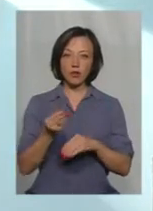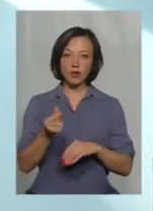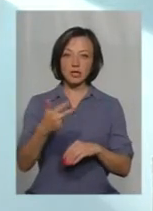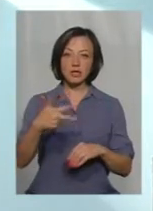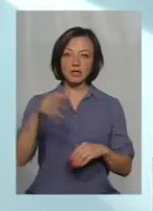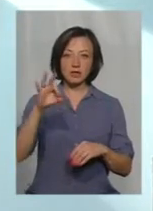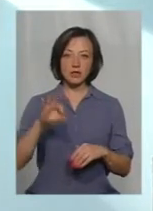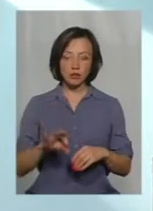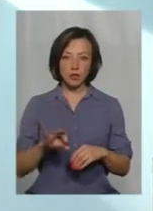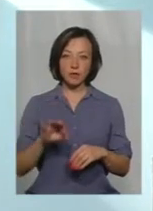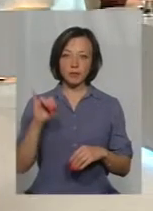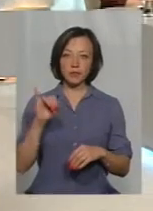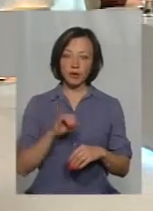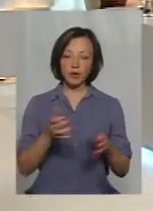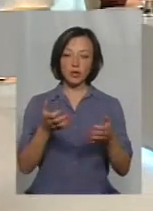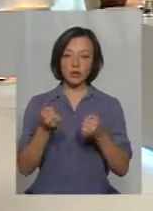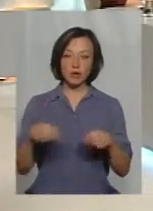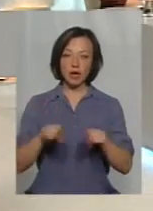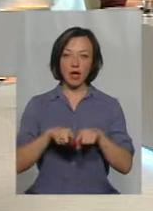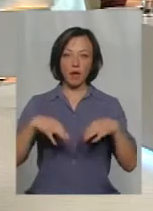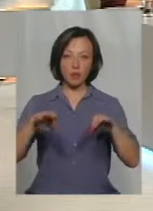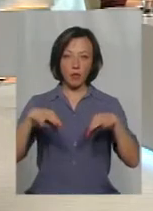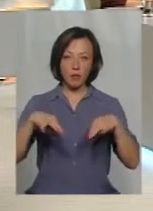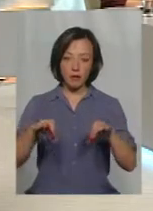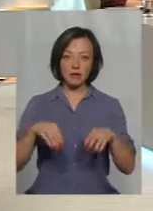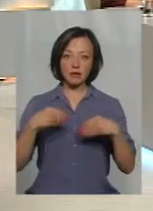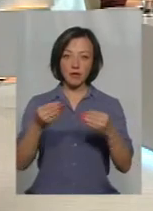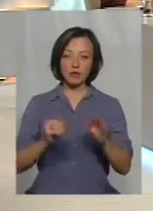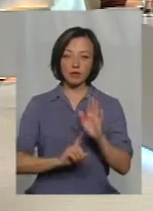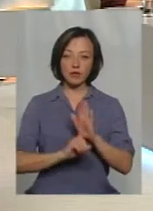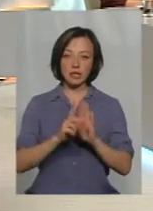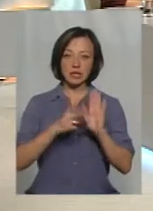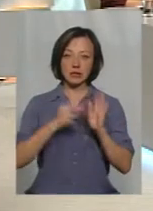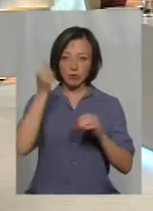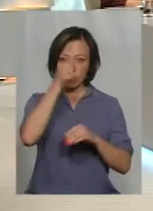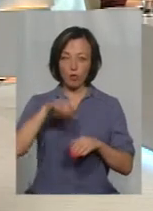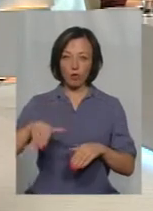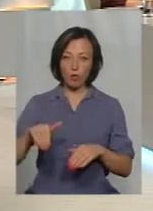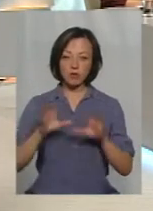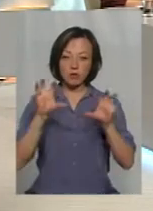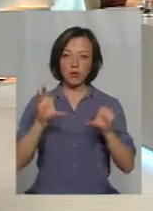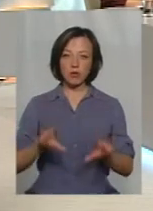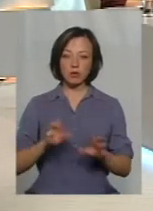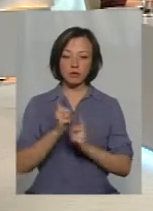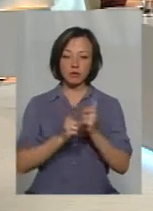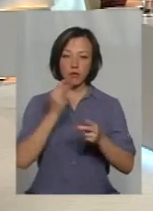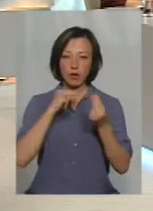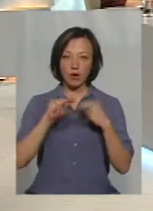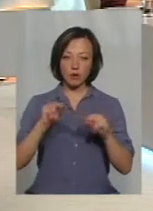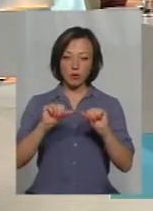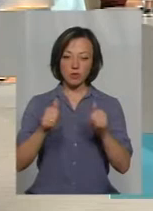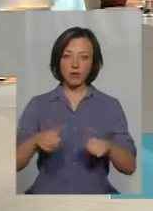30%. І отримуючи такий автомобіль, він давався спочатку на 7 років, потім законодавство покращило